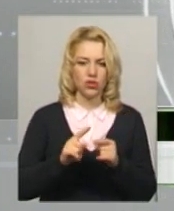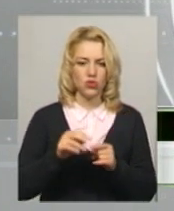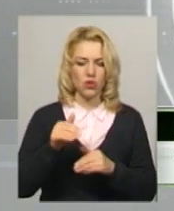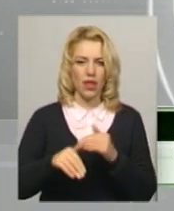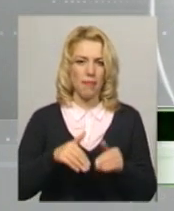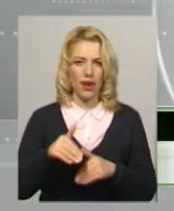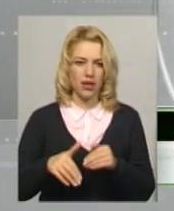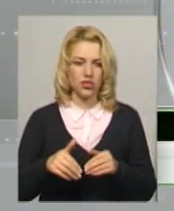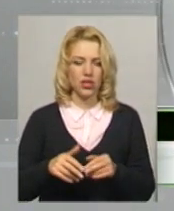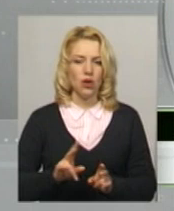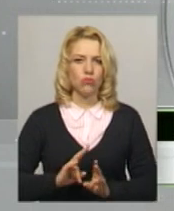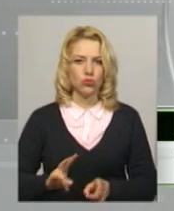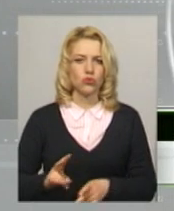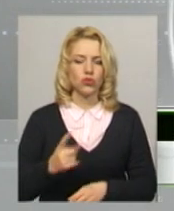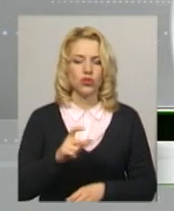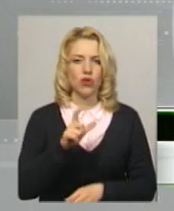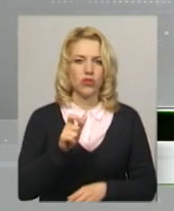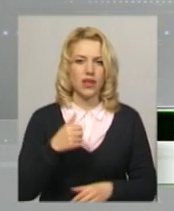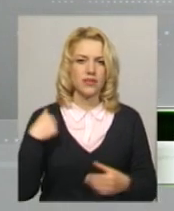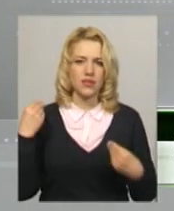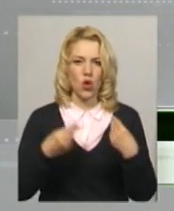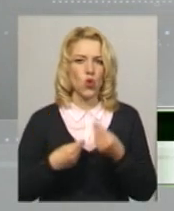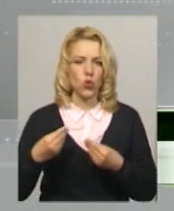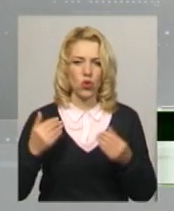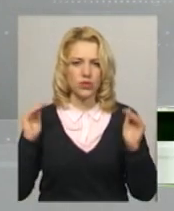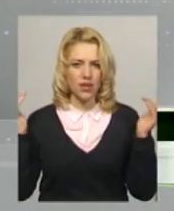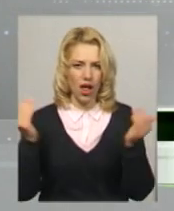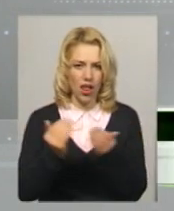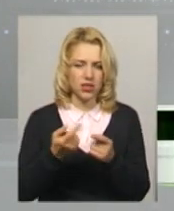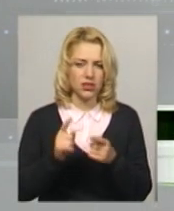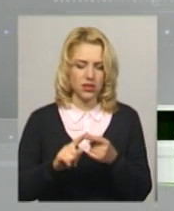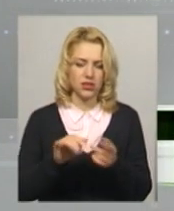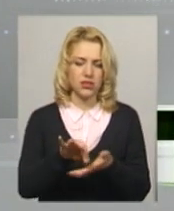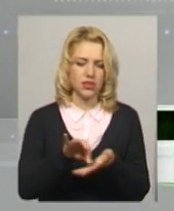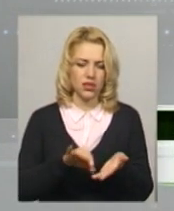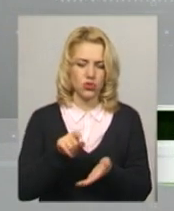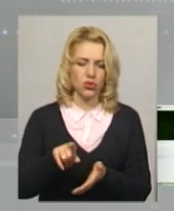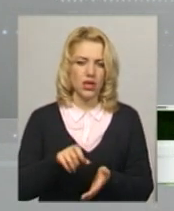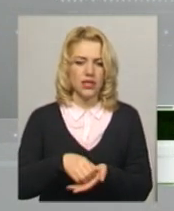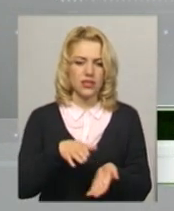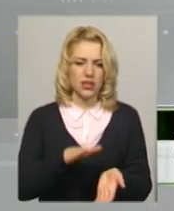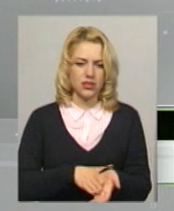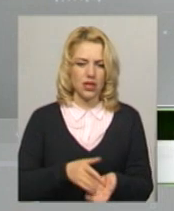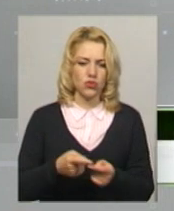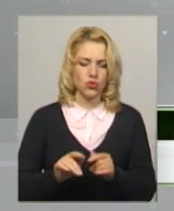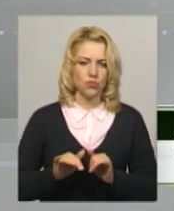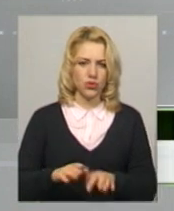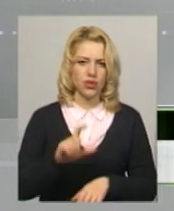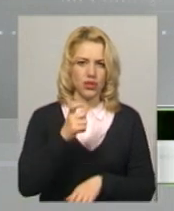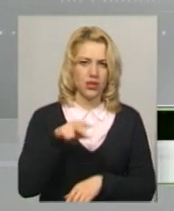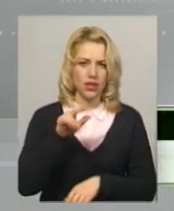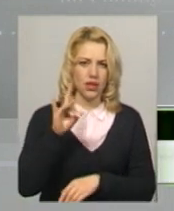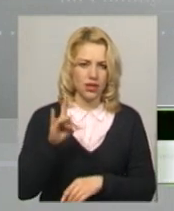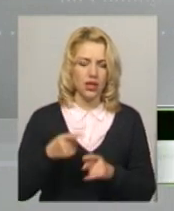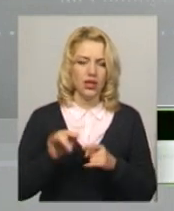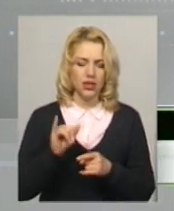пляжі пошкоджена одна з роздягалень. Відразу зареєстрували дану подію в журналі «Єдиного обліку».